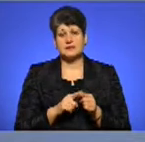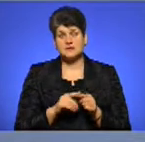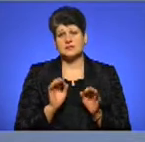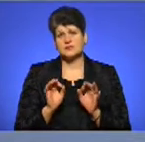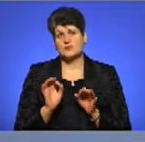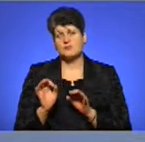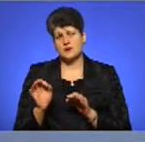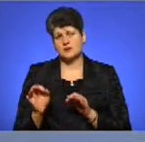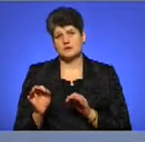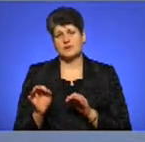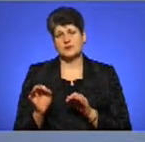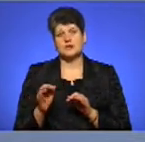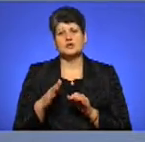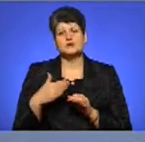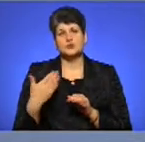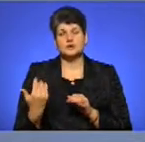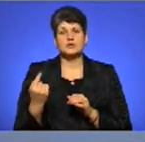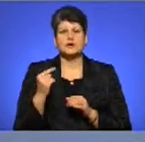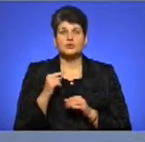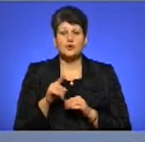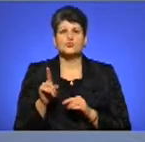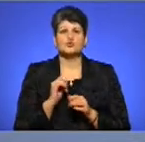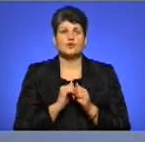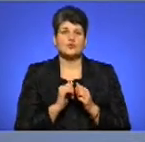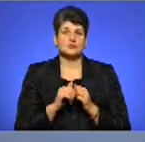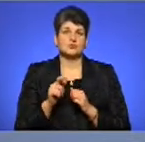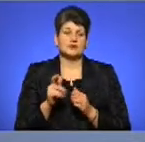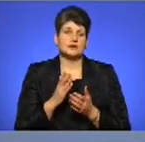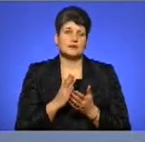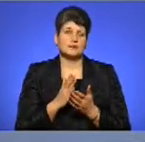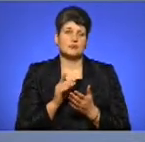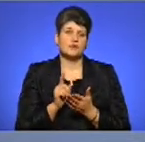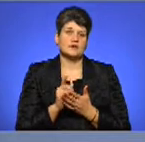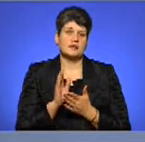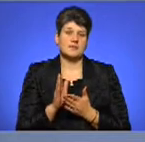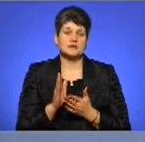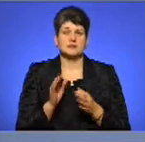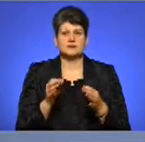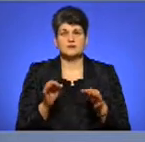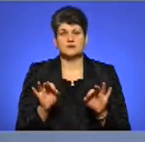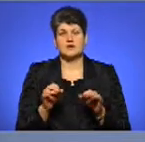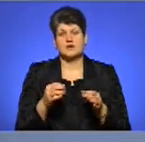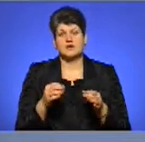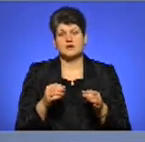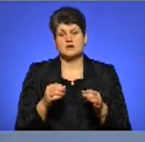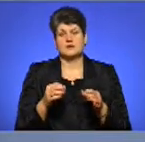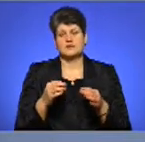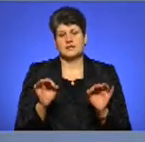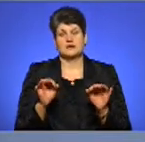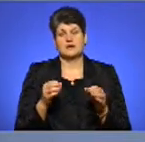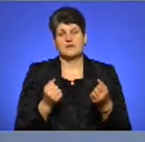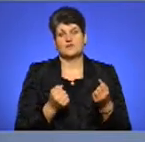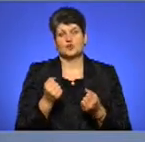з сторони того, щоб кожна людина мала доступне розмитнення. Це абсолютно нормально. Я кажу, я заплатив